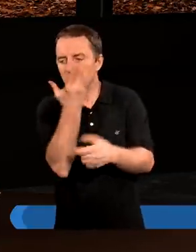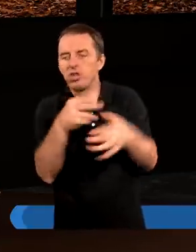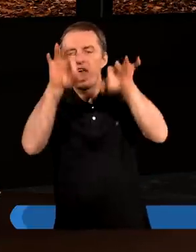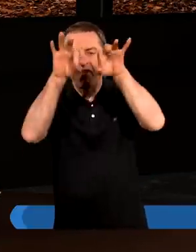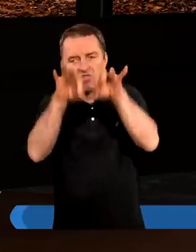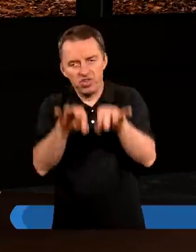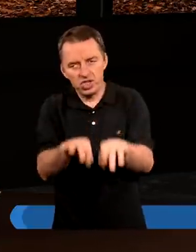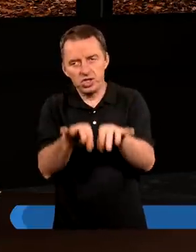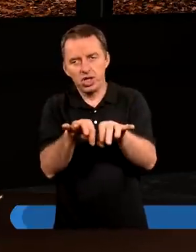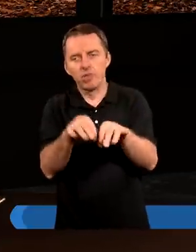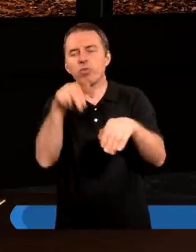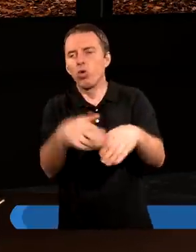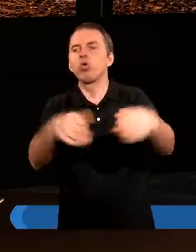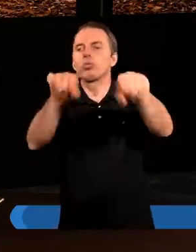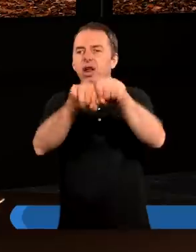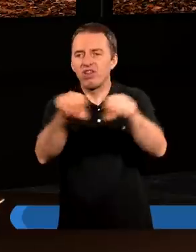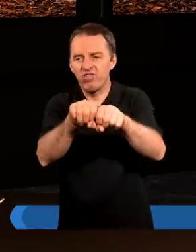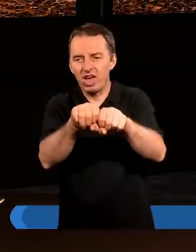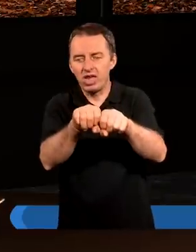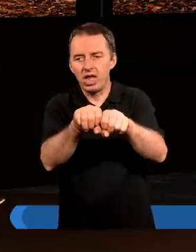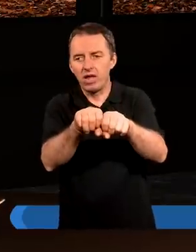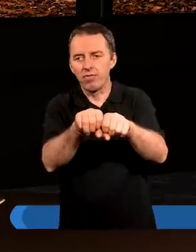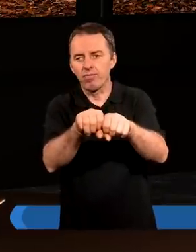niewinni, usprawiedliwieni,